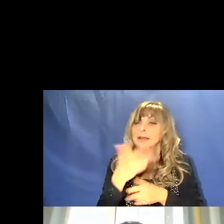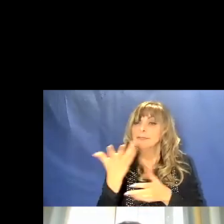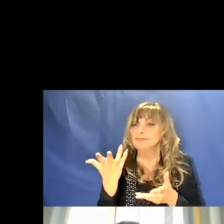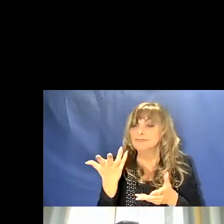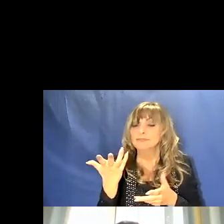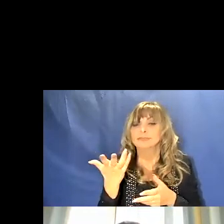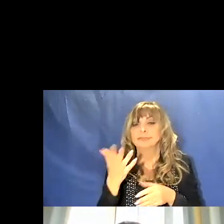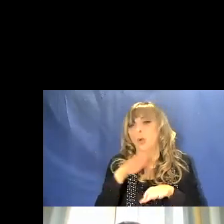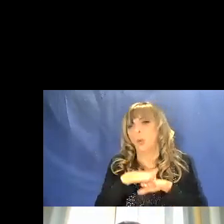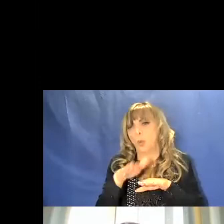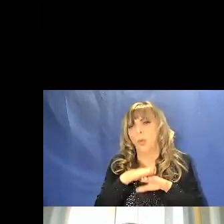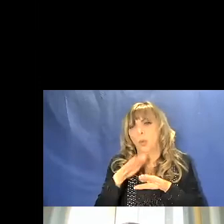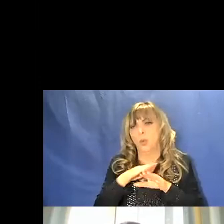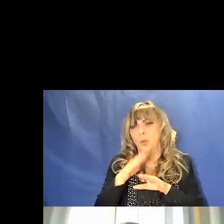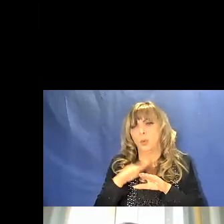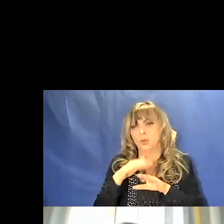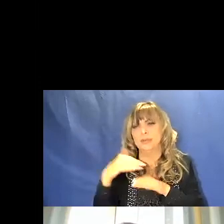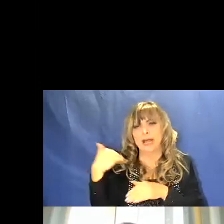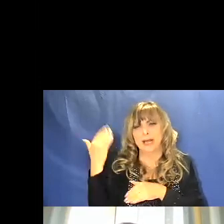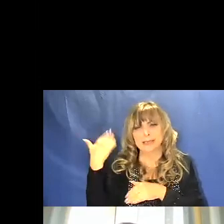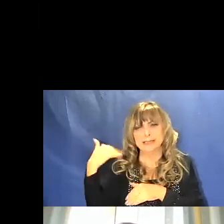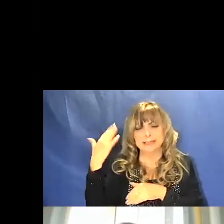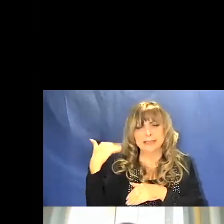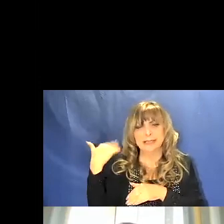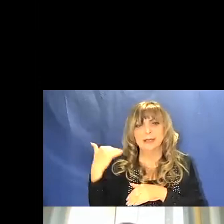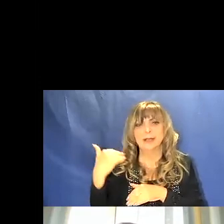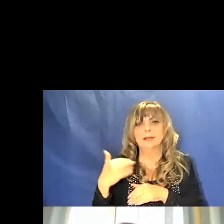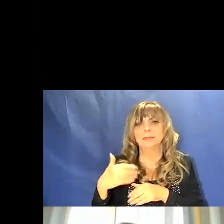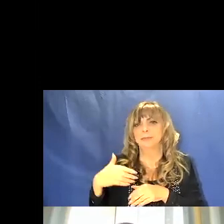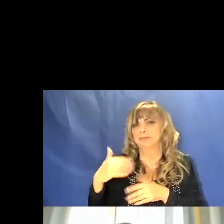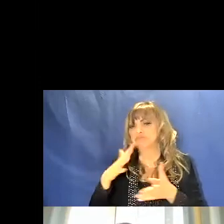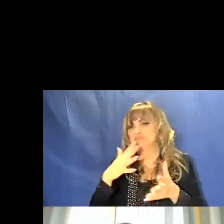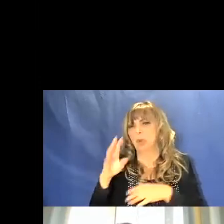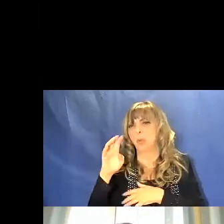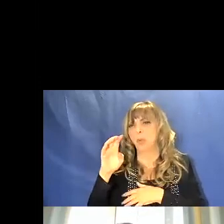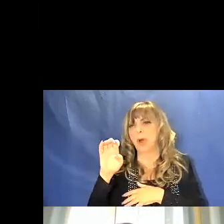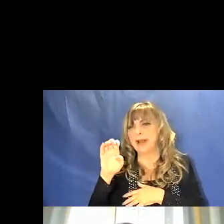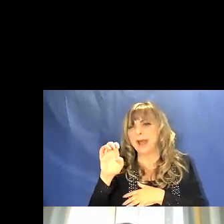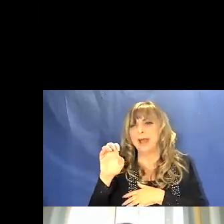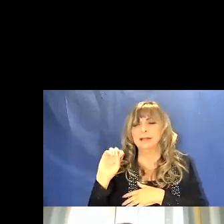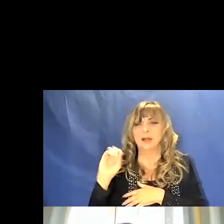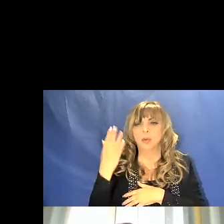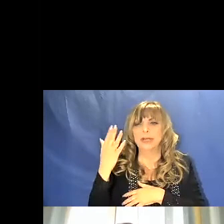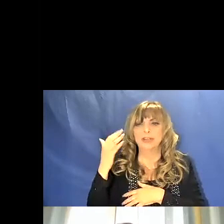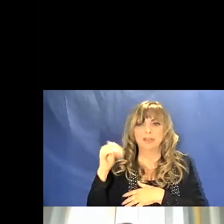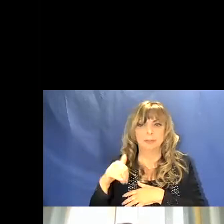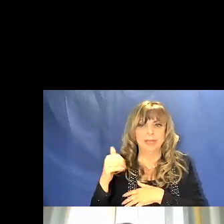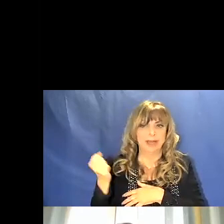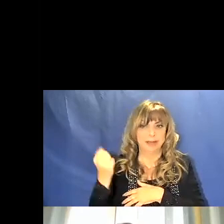usuale nella prima parte del paleolitico superiore tra 40 e 15 mila circa